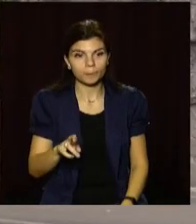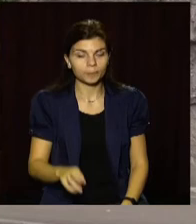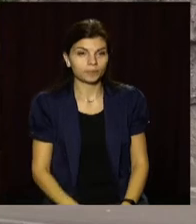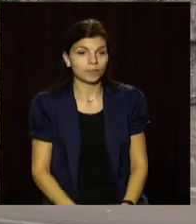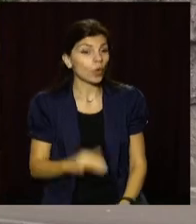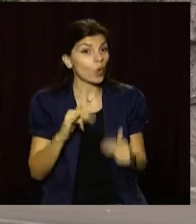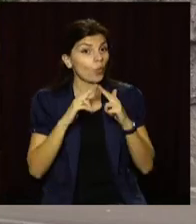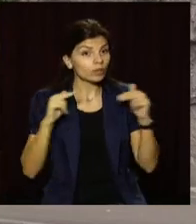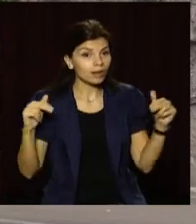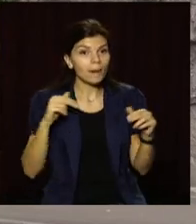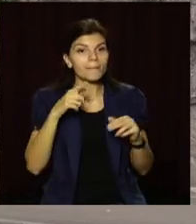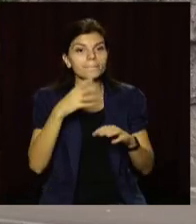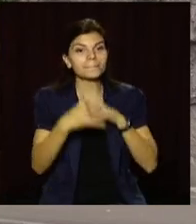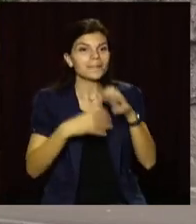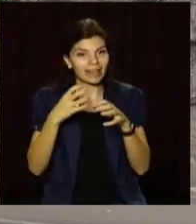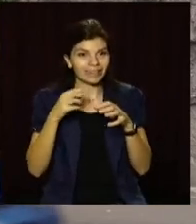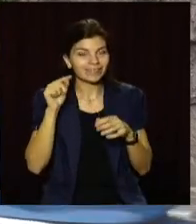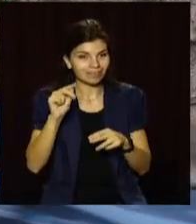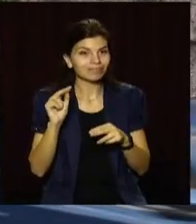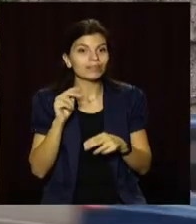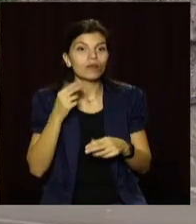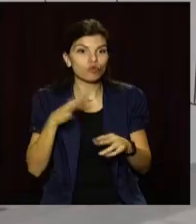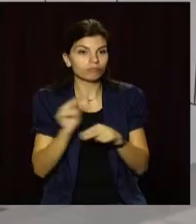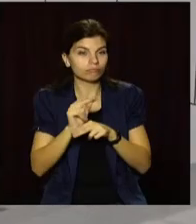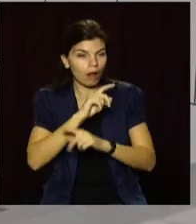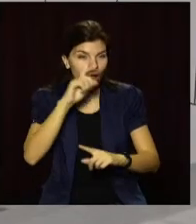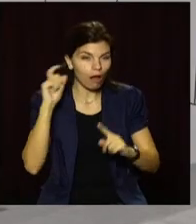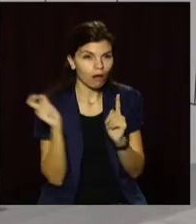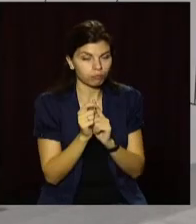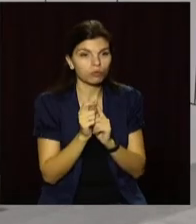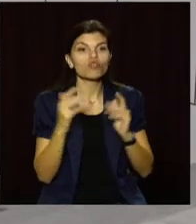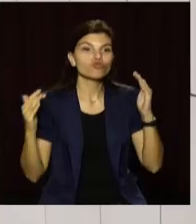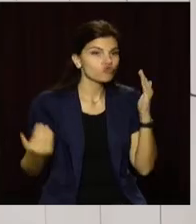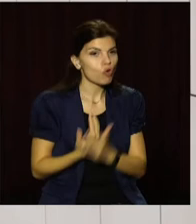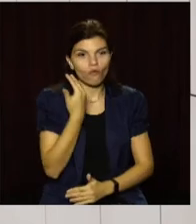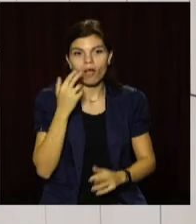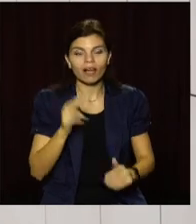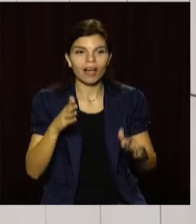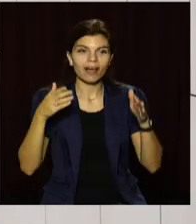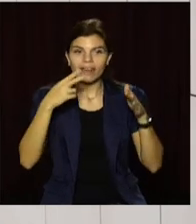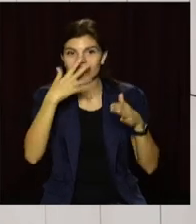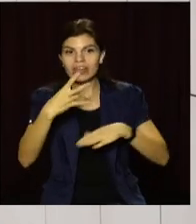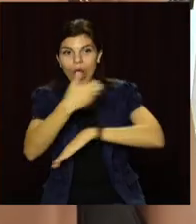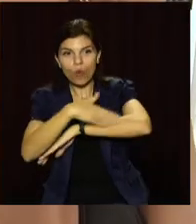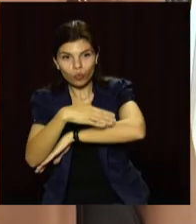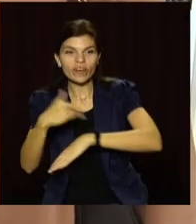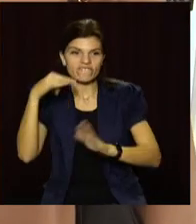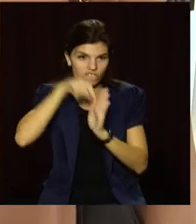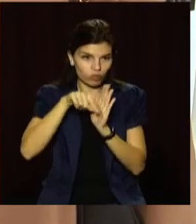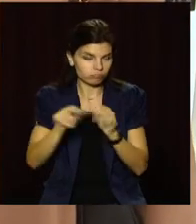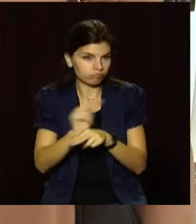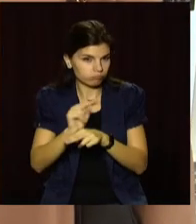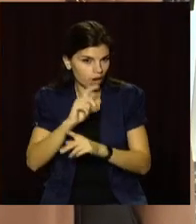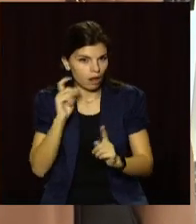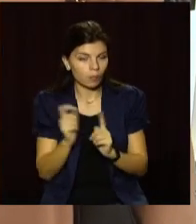У Дніпровському планетарії закінчили капітальний ремонт. Будівлю повністю оновили як ззовні, так і зсередини. Людмила